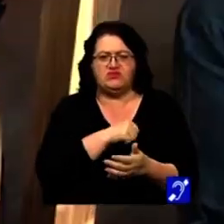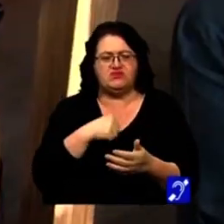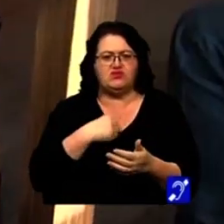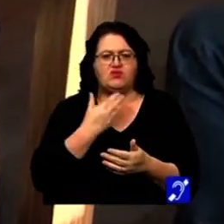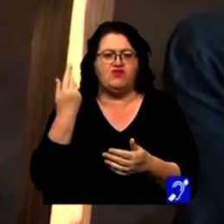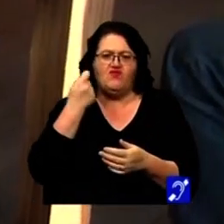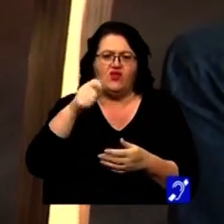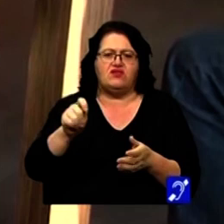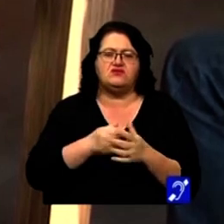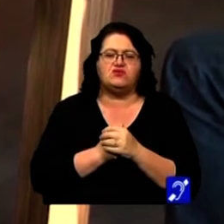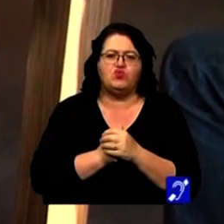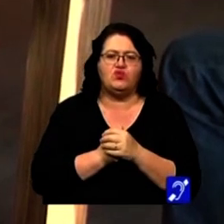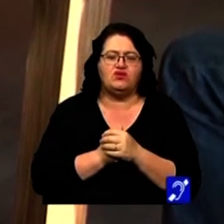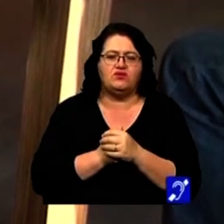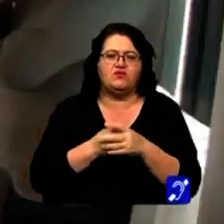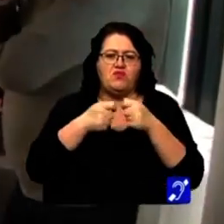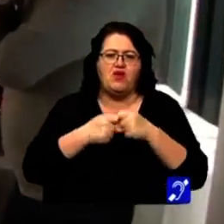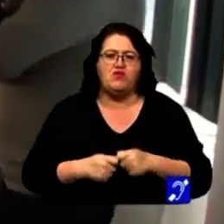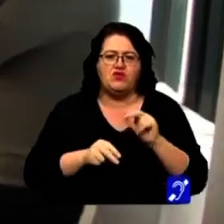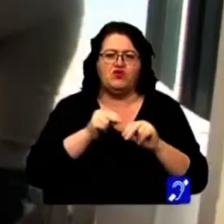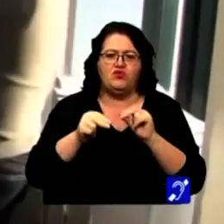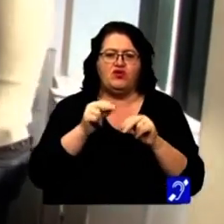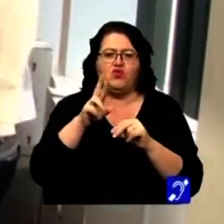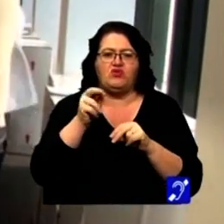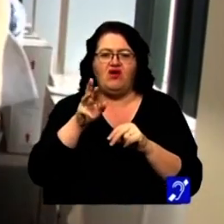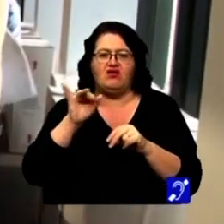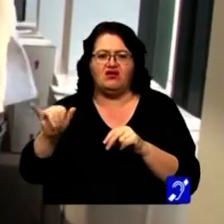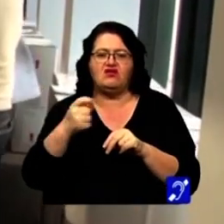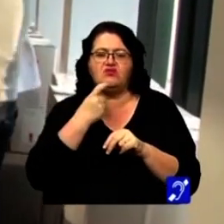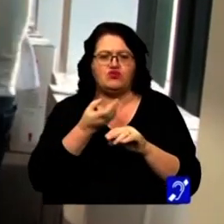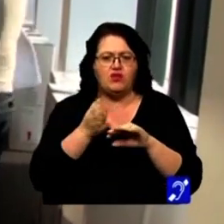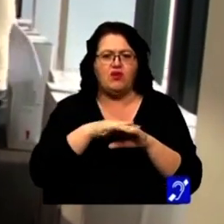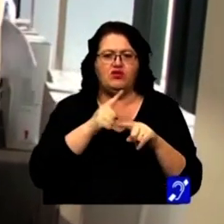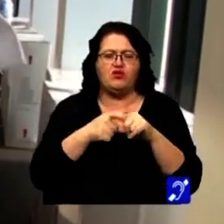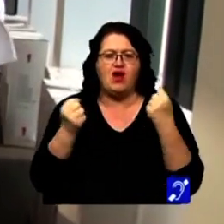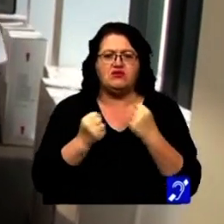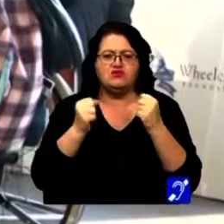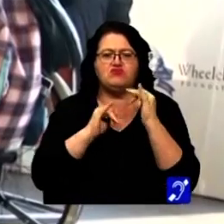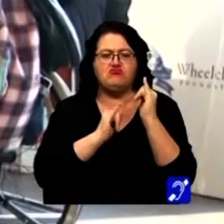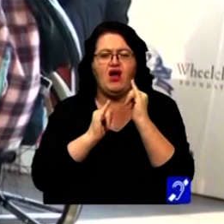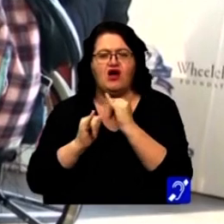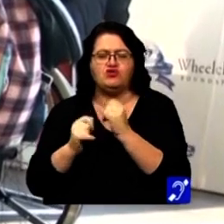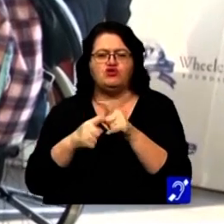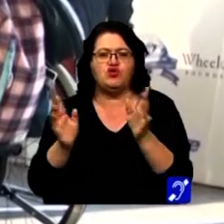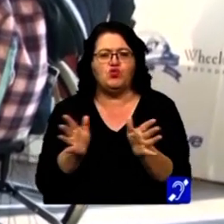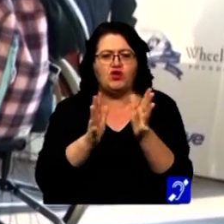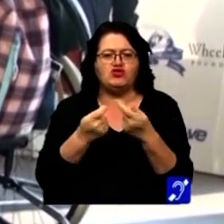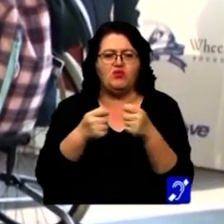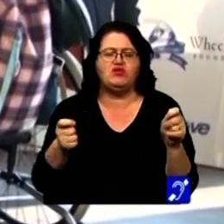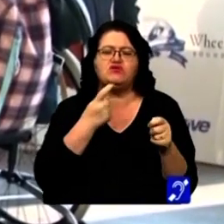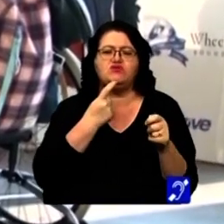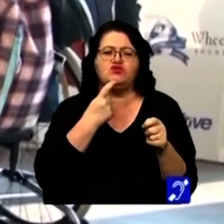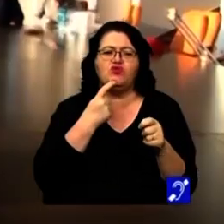sunt foarte scumpe. Membrii cluburilor Rotary din Timișoara fac deseori astfel de acțiuni umanitare și îi încurajează pe toți